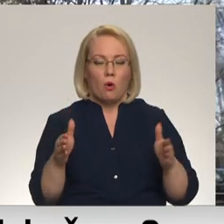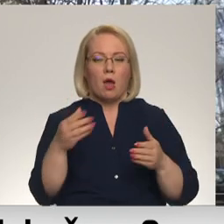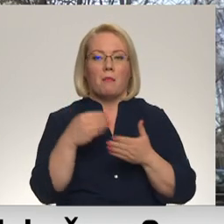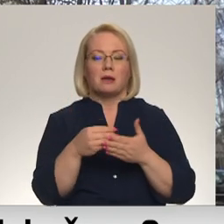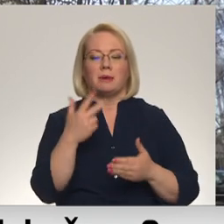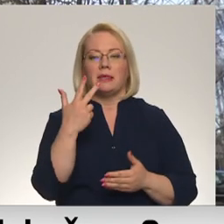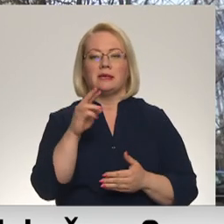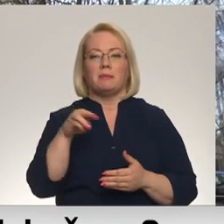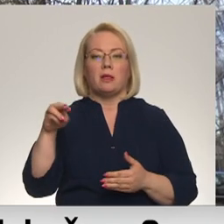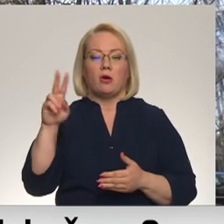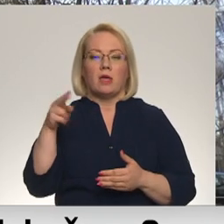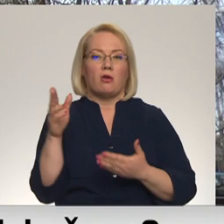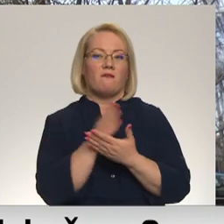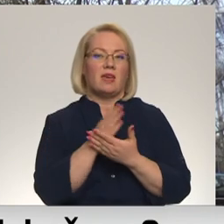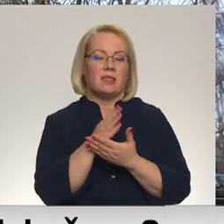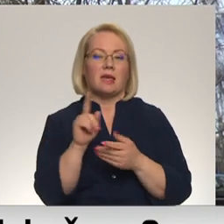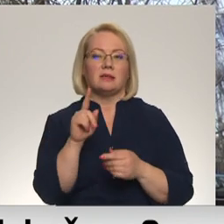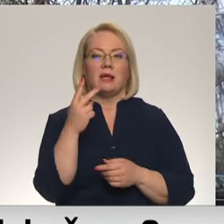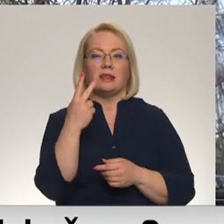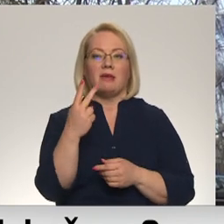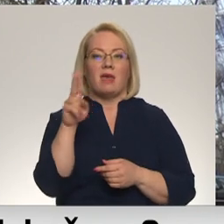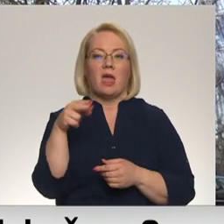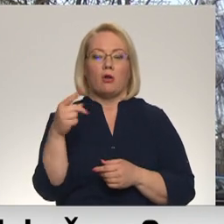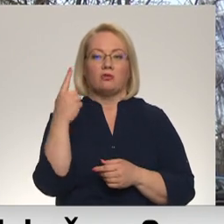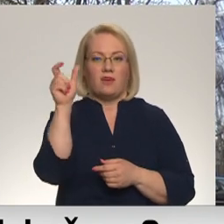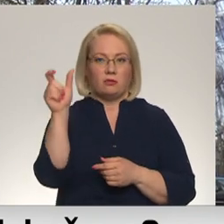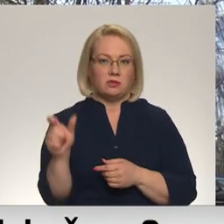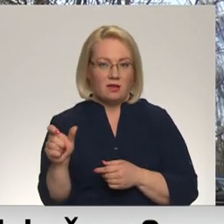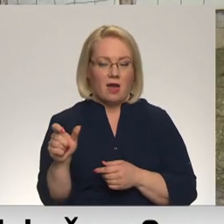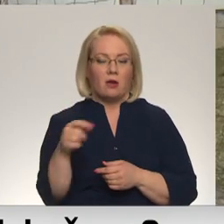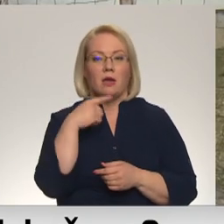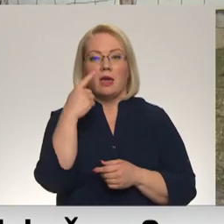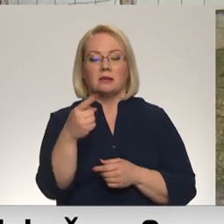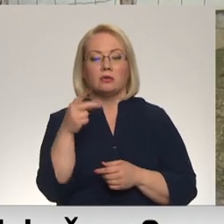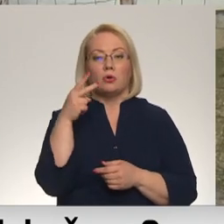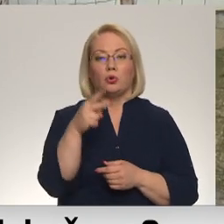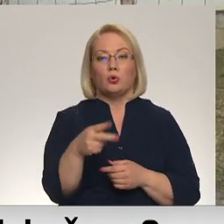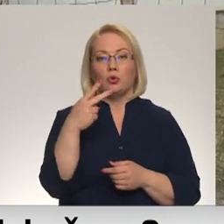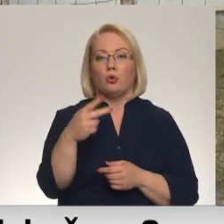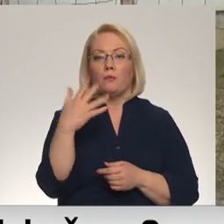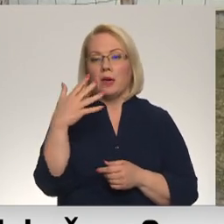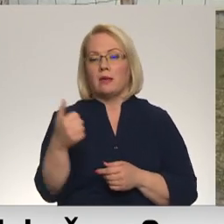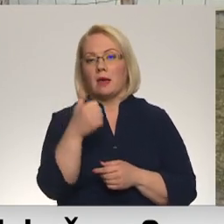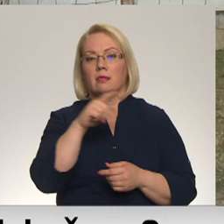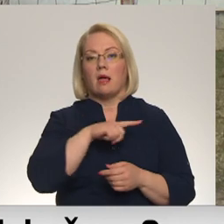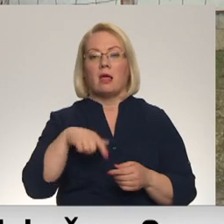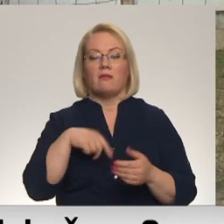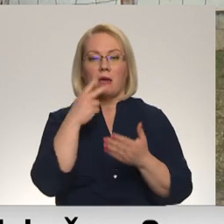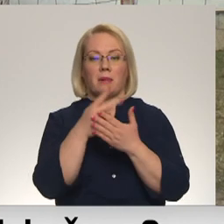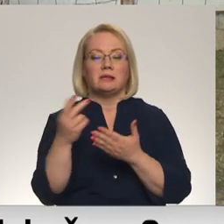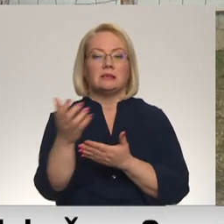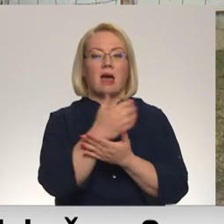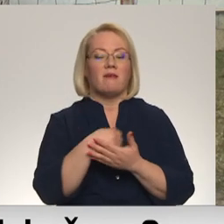eiro. Videi reiķinot tas so divi eiro uz katru cilvēku. Jāpipilsta, ka no 2025. gada Latvijā paredzētu savākt